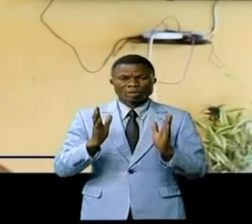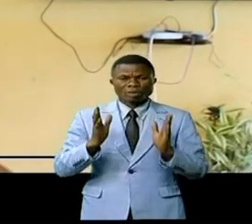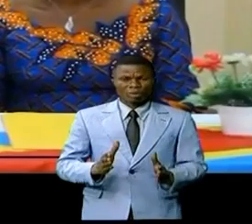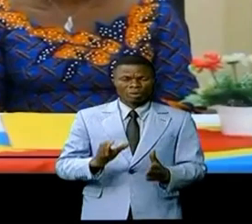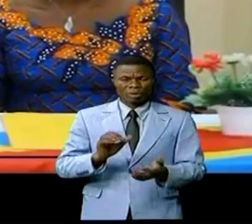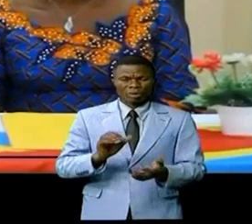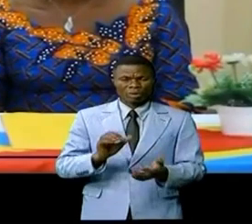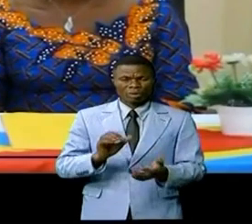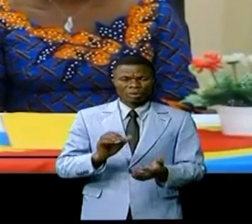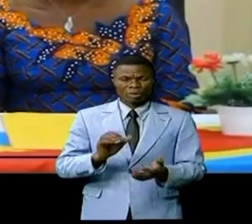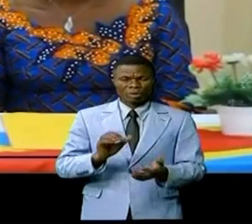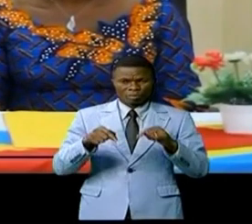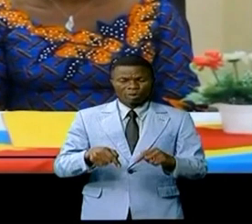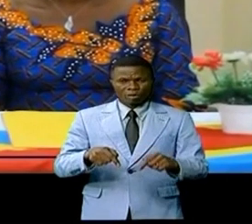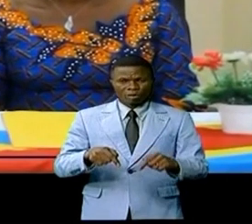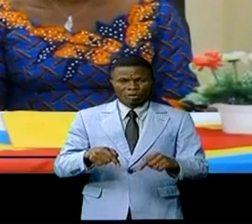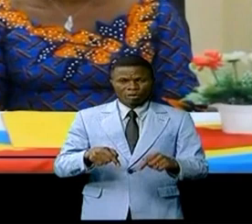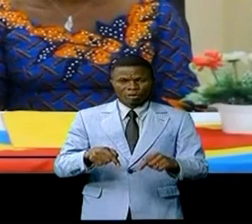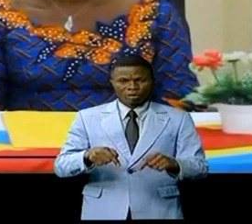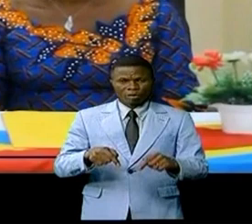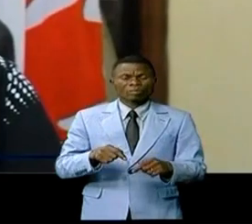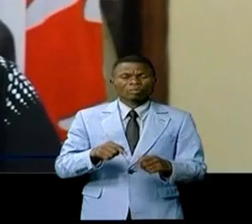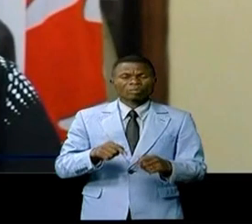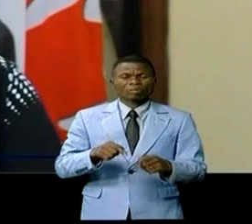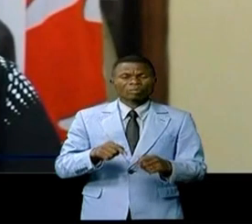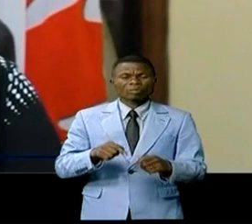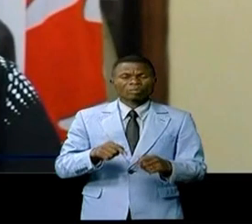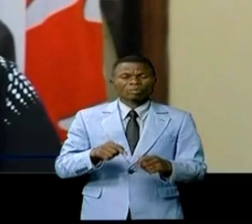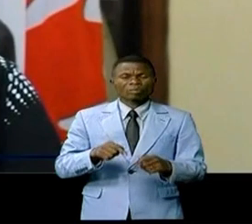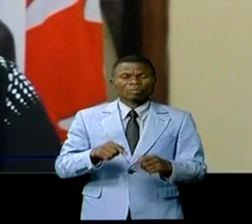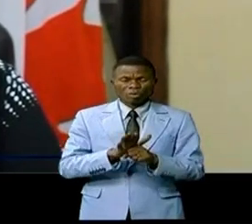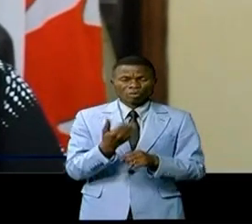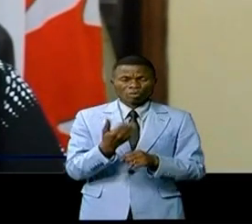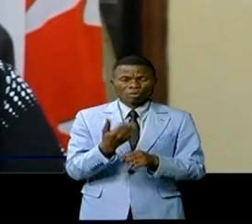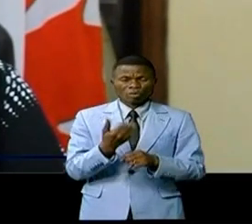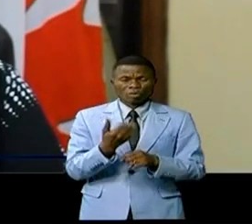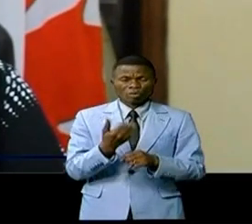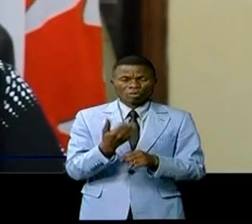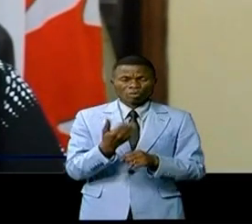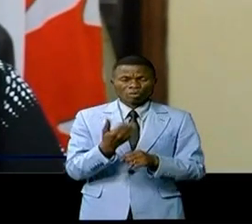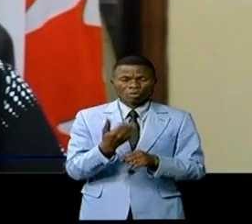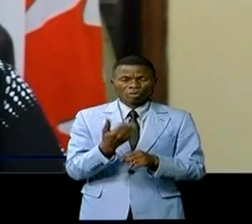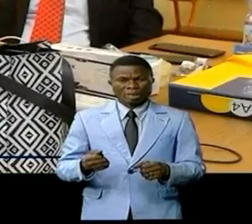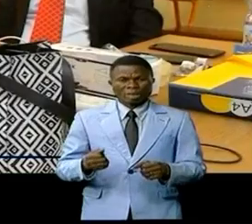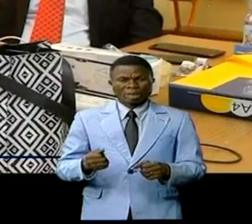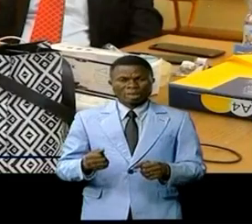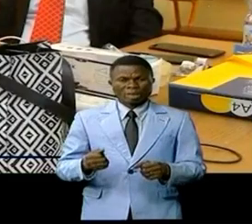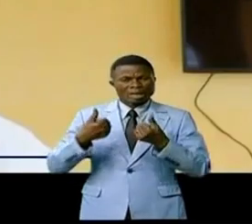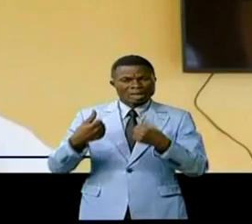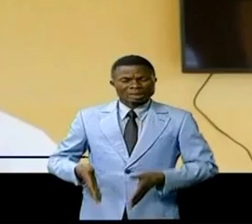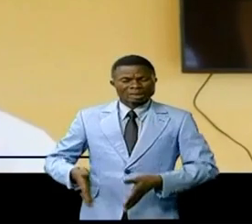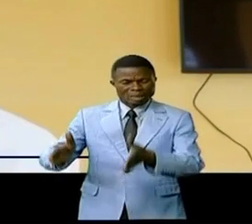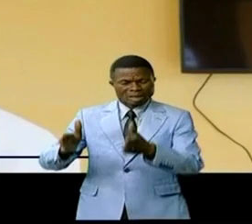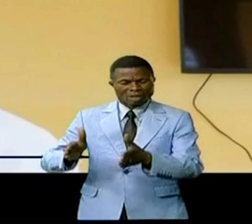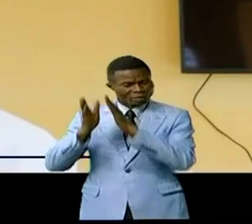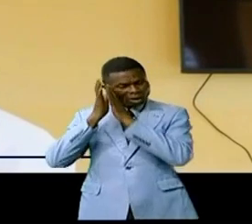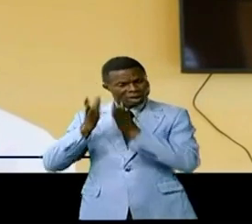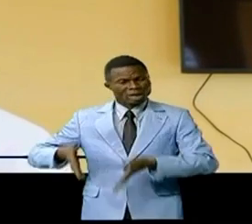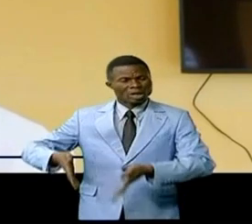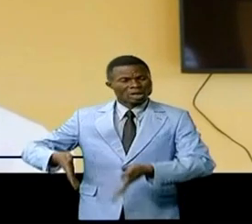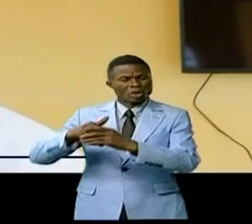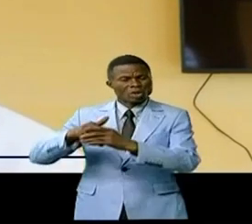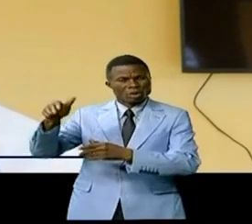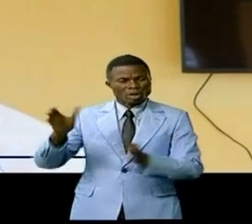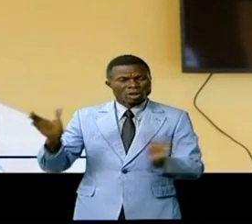du projet Actuellement il y a énormément un nombre important des enfants qui eux vivent toujours dans la rue et restent dans la rue Nous essayons de